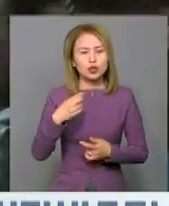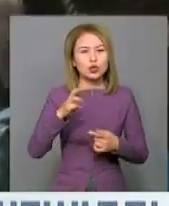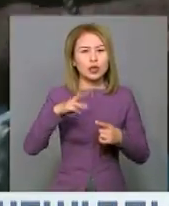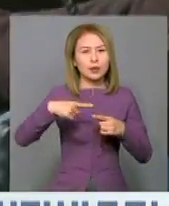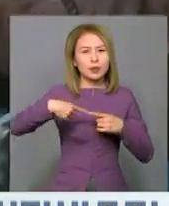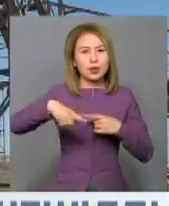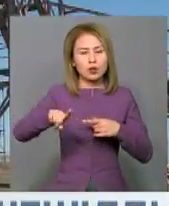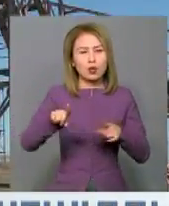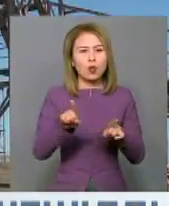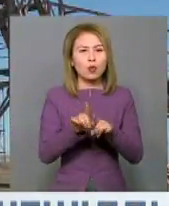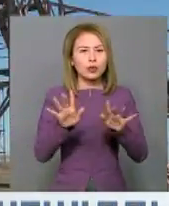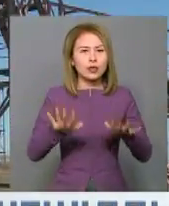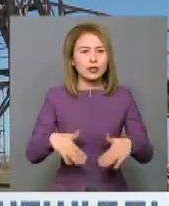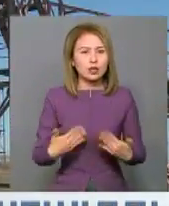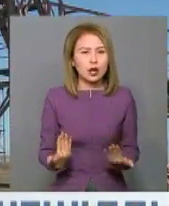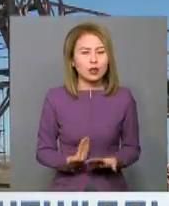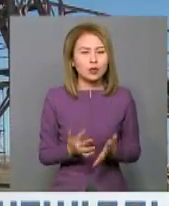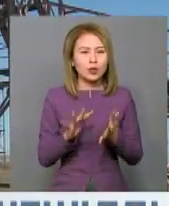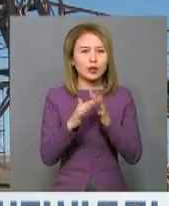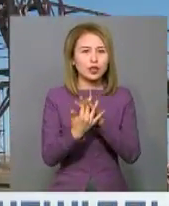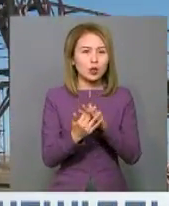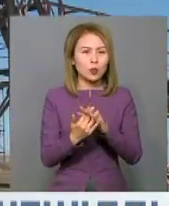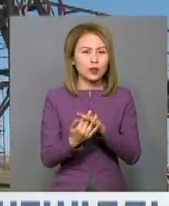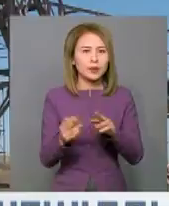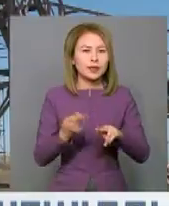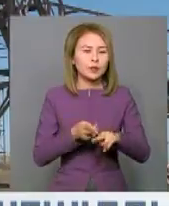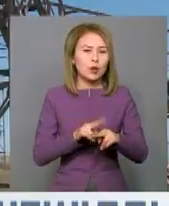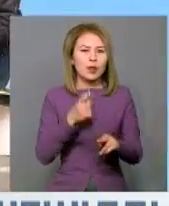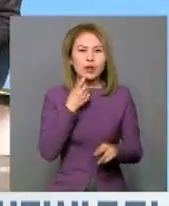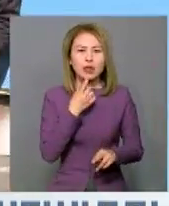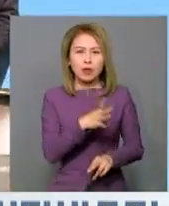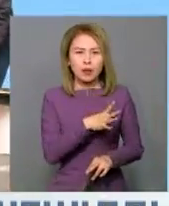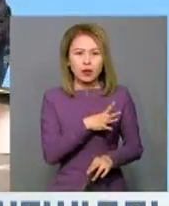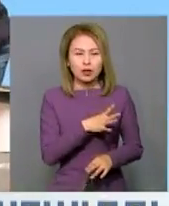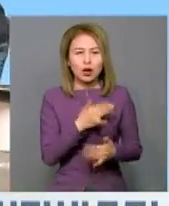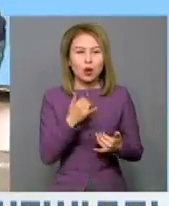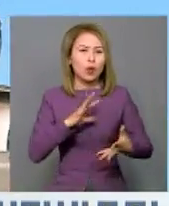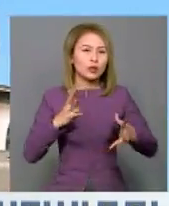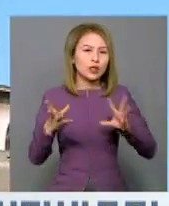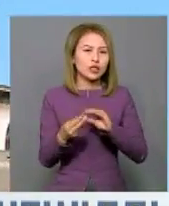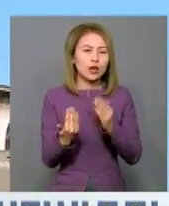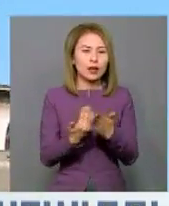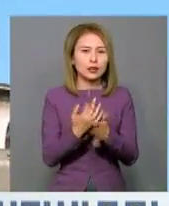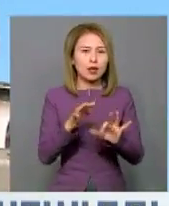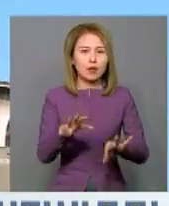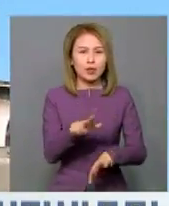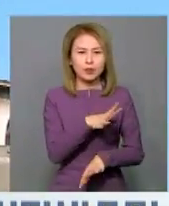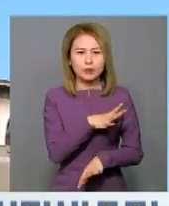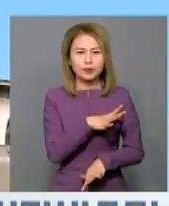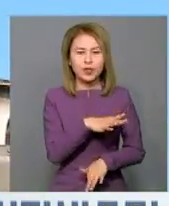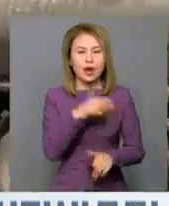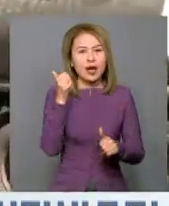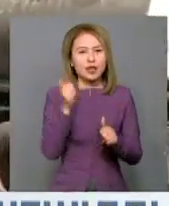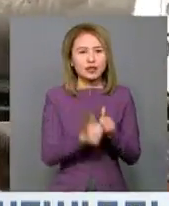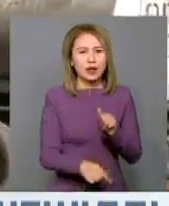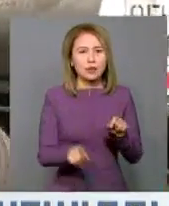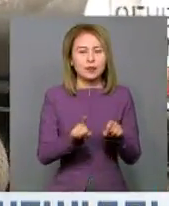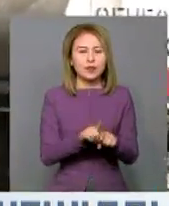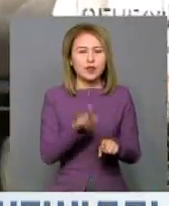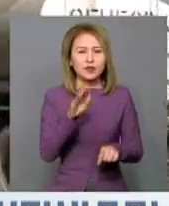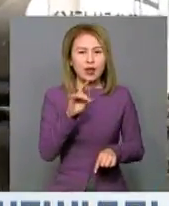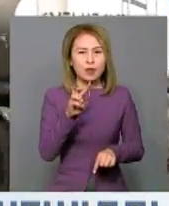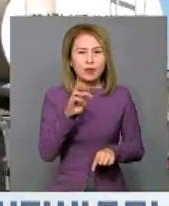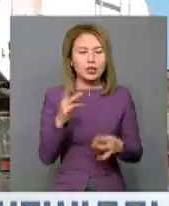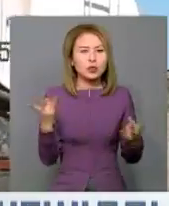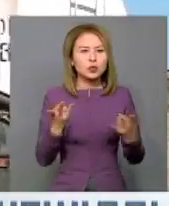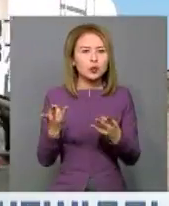-300 жақырым қашықтықта орналасқан шалғай аулдардың шаруаларына қиым болып тұрған қорытынды жаңалықтарда айтқан едік. Оның үстінен әр фермер өзіне